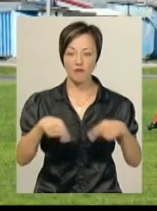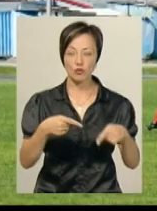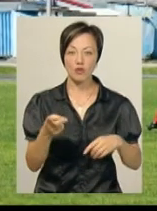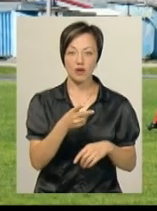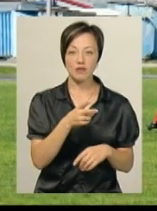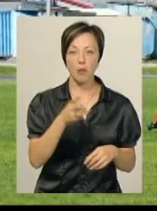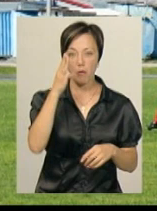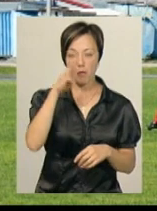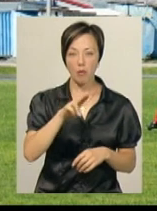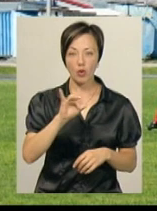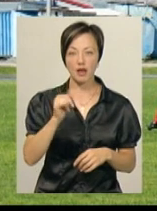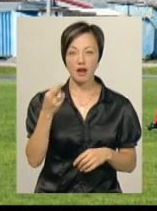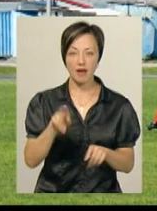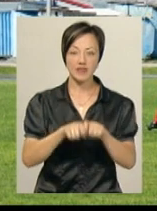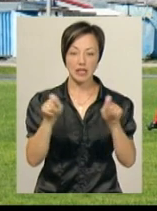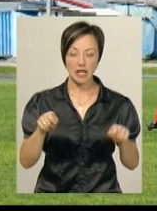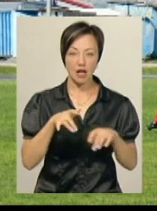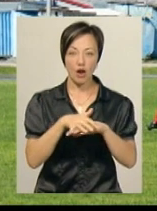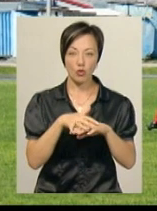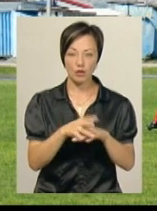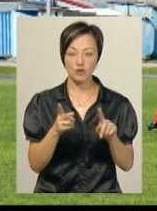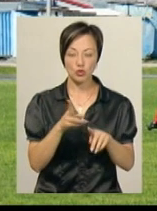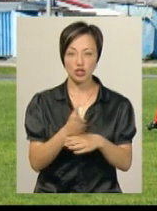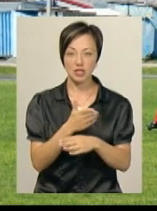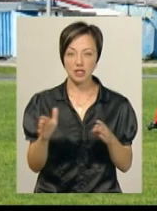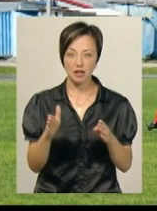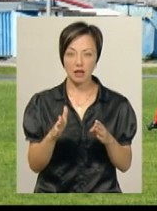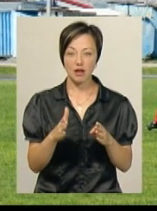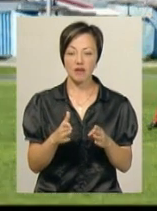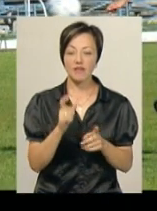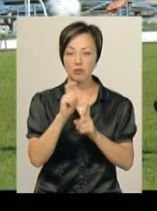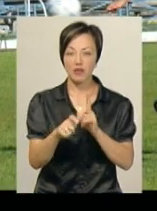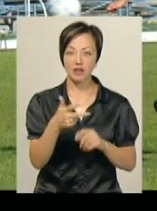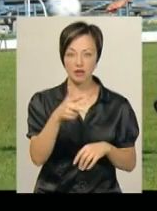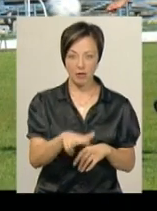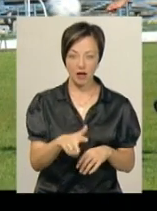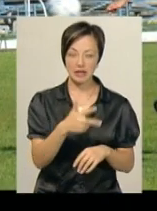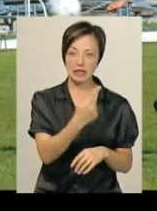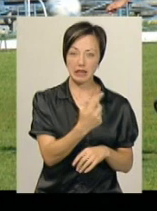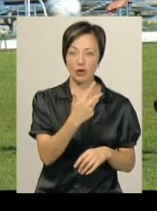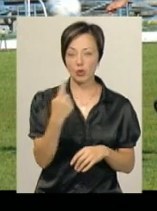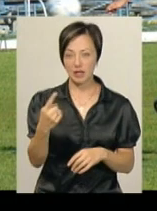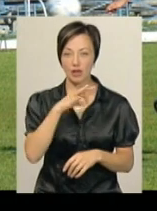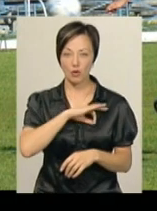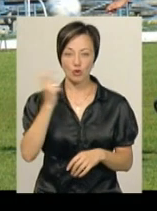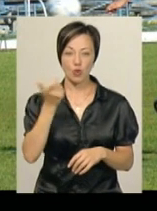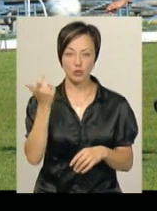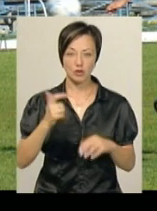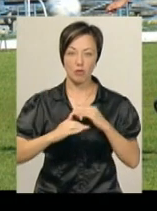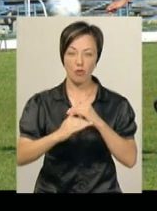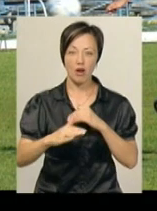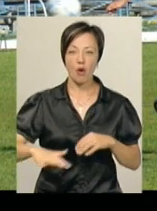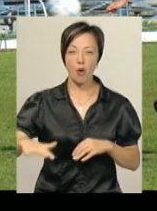Поділля АТО відкрили рахунок, а в другій частині гравці «Фортеці» відповіли трьома. Рахунок матчу 3-1 на користь господарів поля